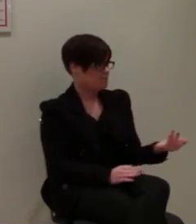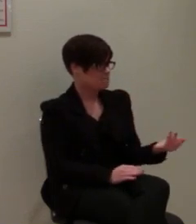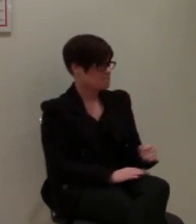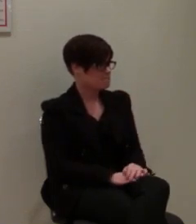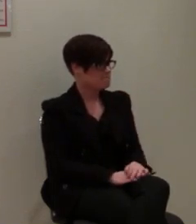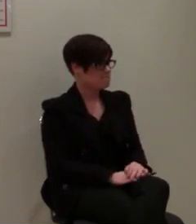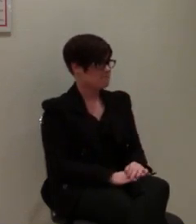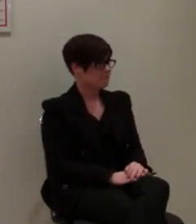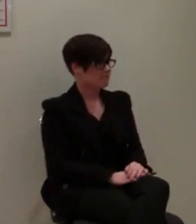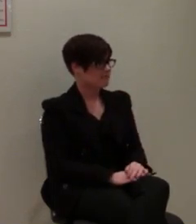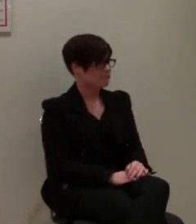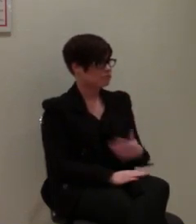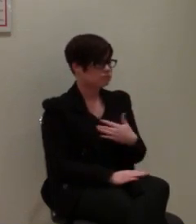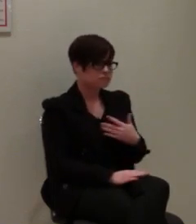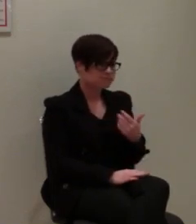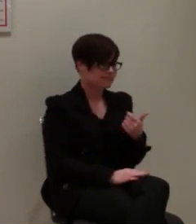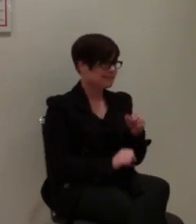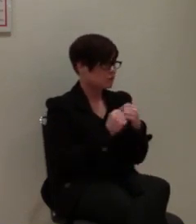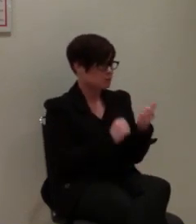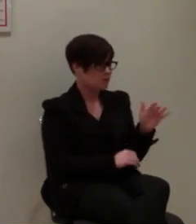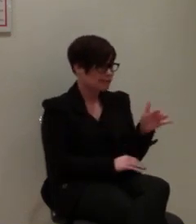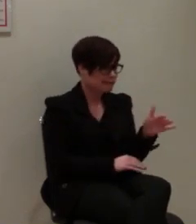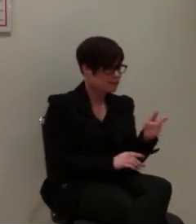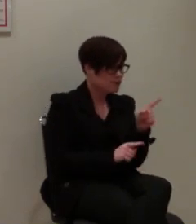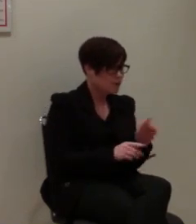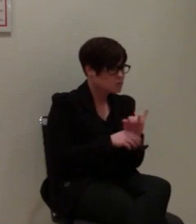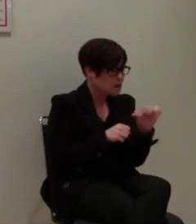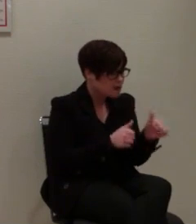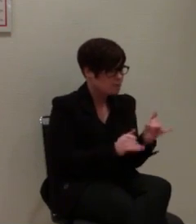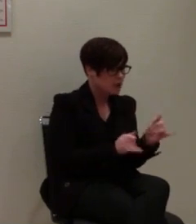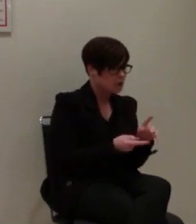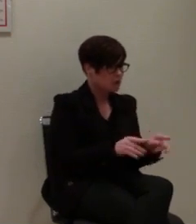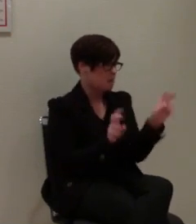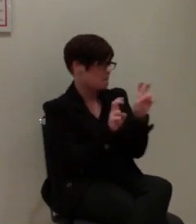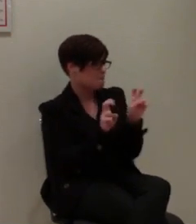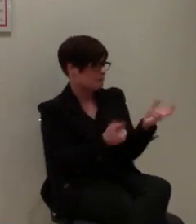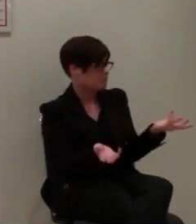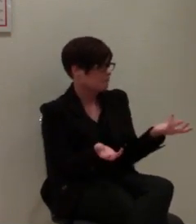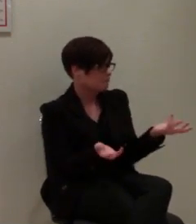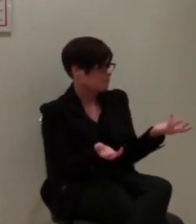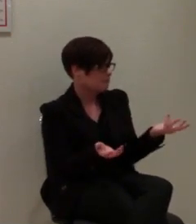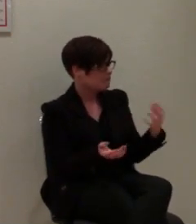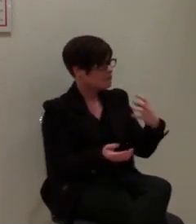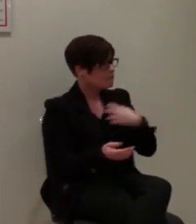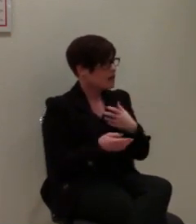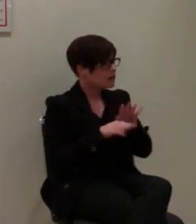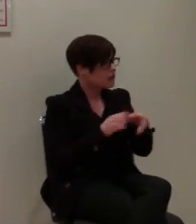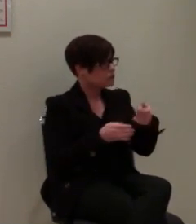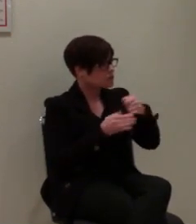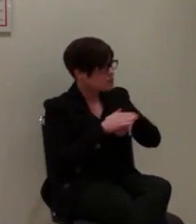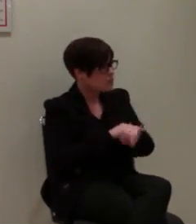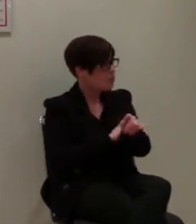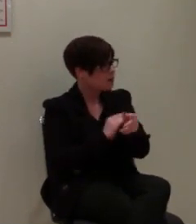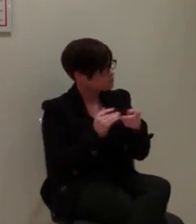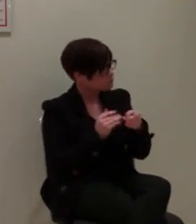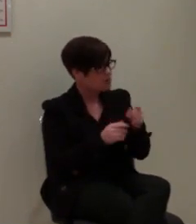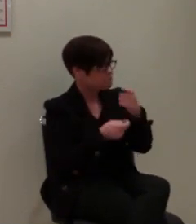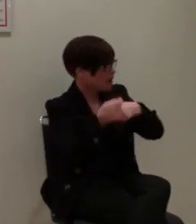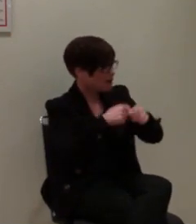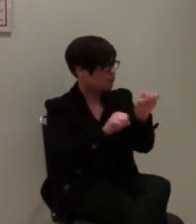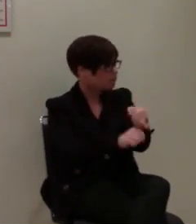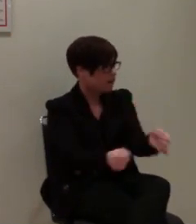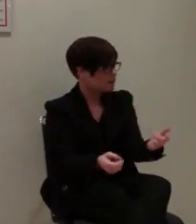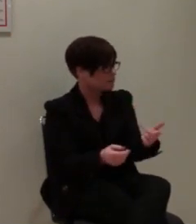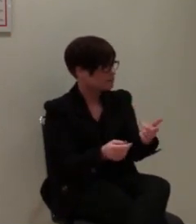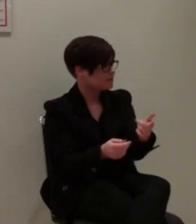Und es war sehr kritisch, ob ich überhaupt überleben werde. In dem Krankenhaus, wo ich geboren wurde, konnte ich nicht behandelt werden und